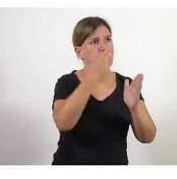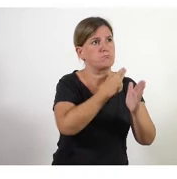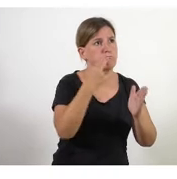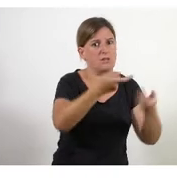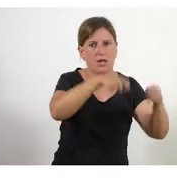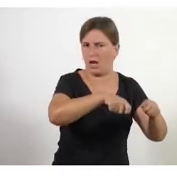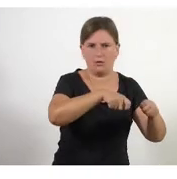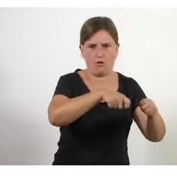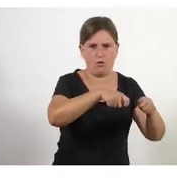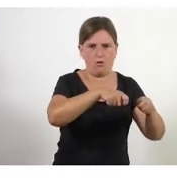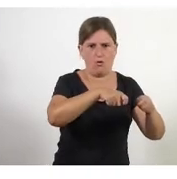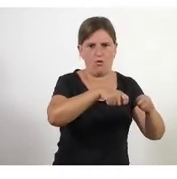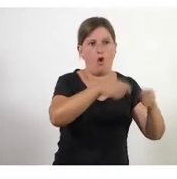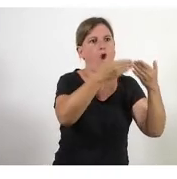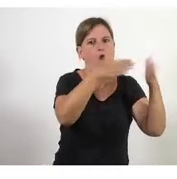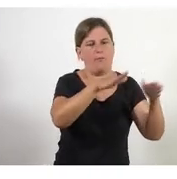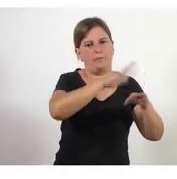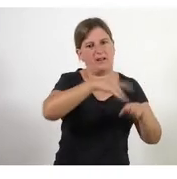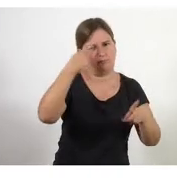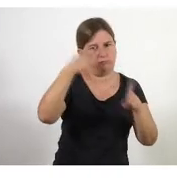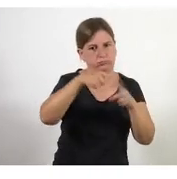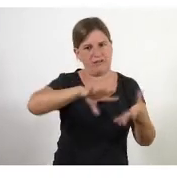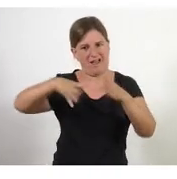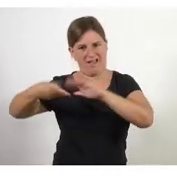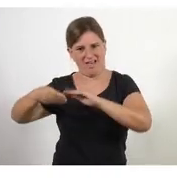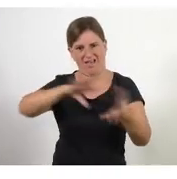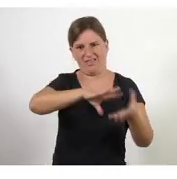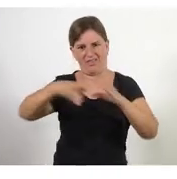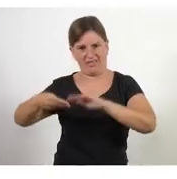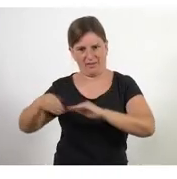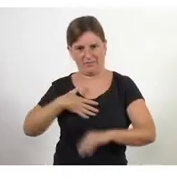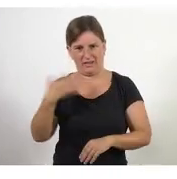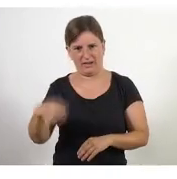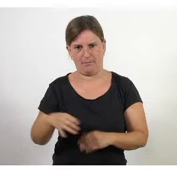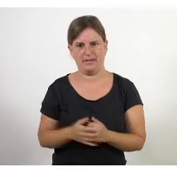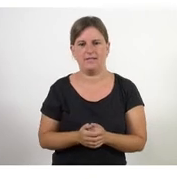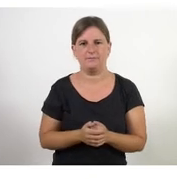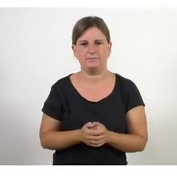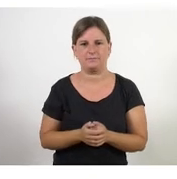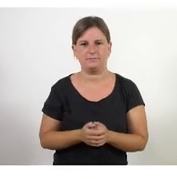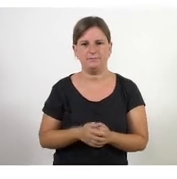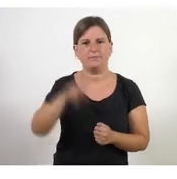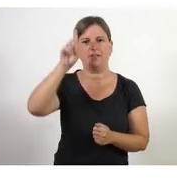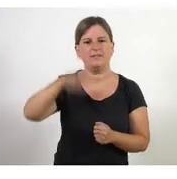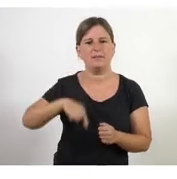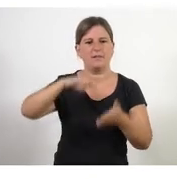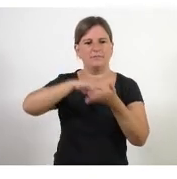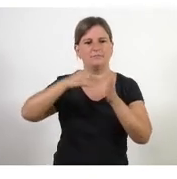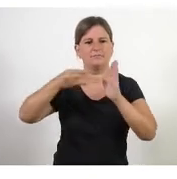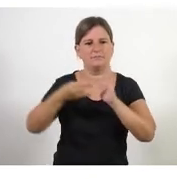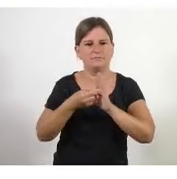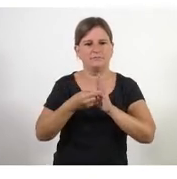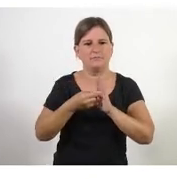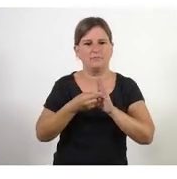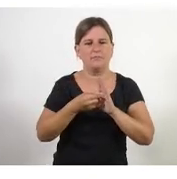gestió de projectes com a definició també és molt això ve d'un sistema que es diu el PMB que el project management